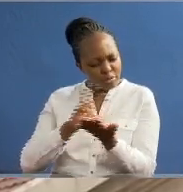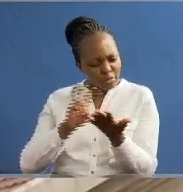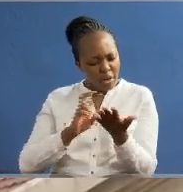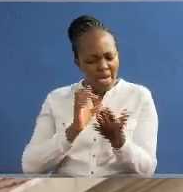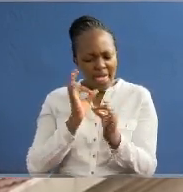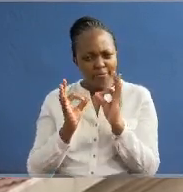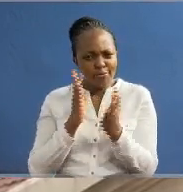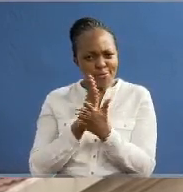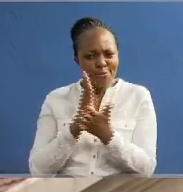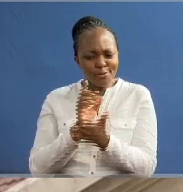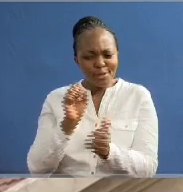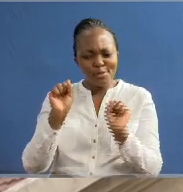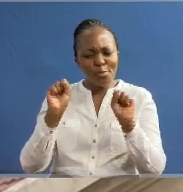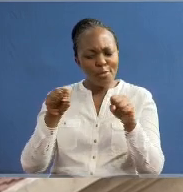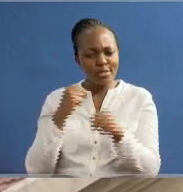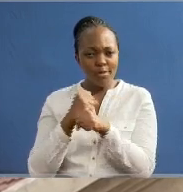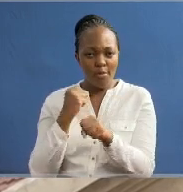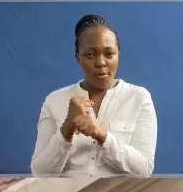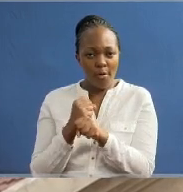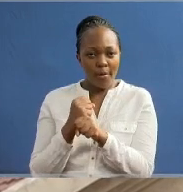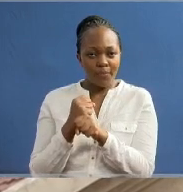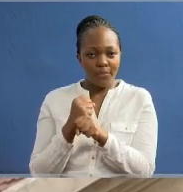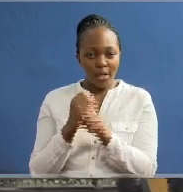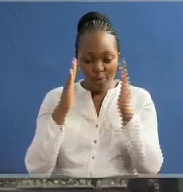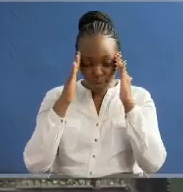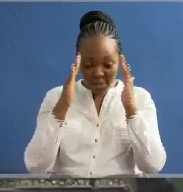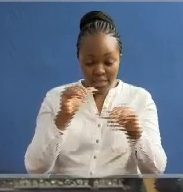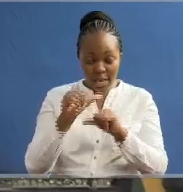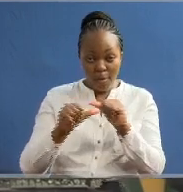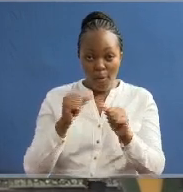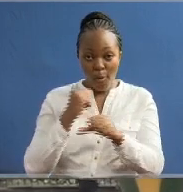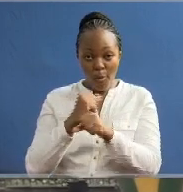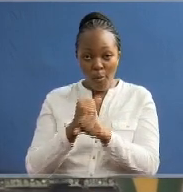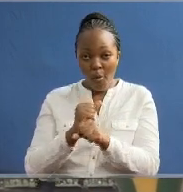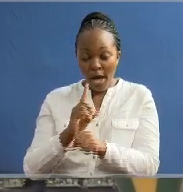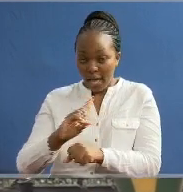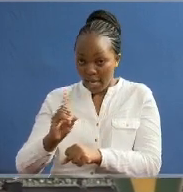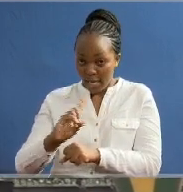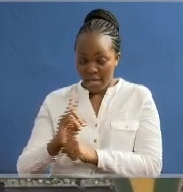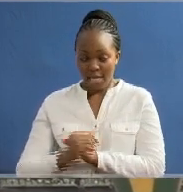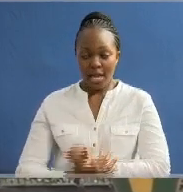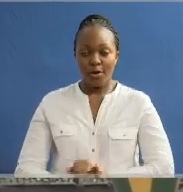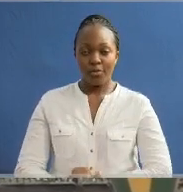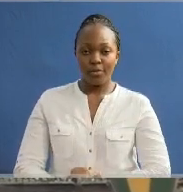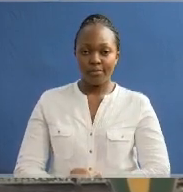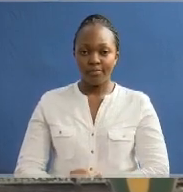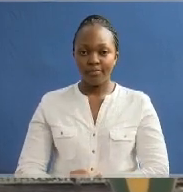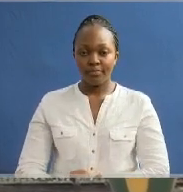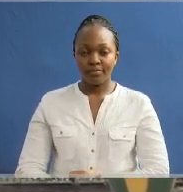kwa Ann Kananu wikitili ya shaka uongozi wa County Anerobing. Kris Sambu, Luninga Ekiyun.